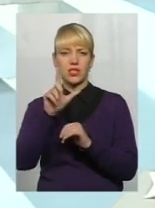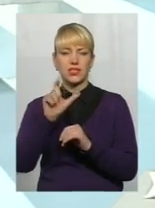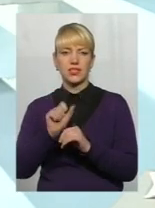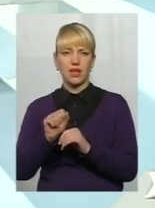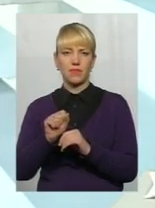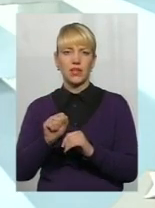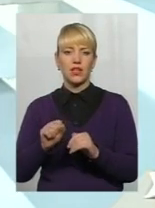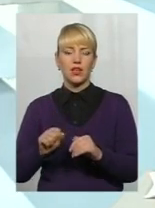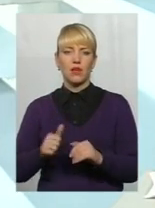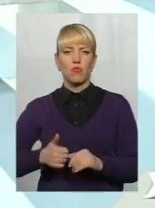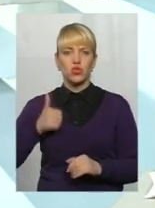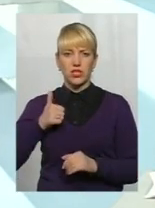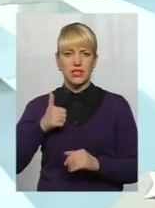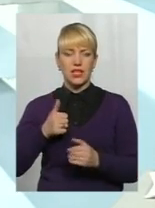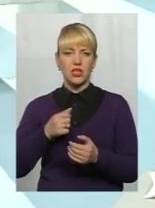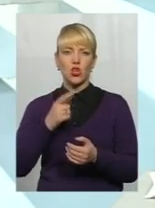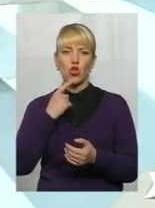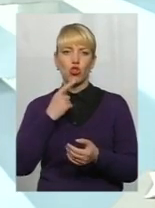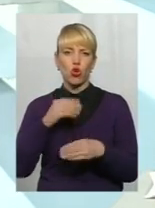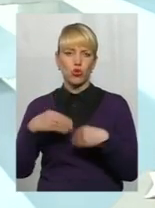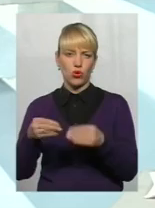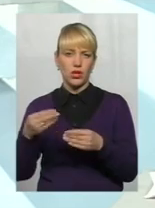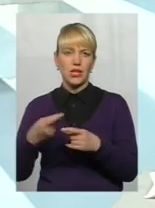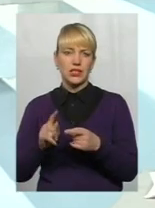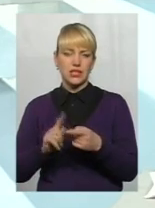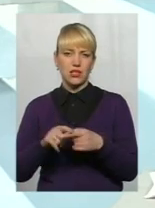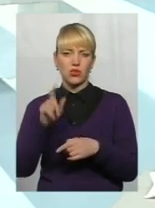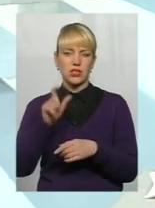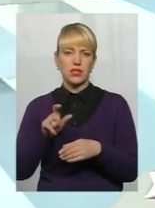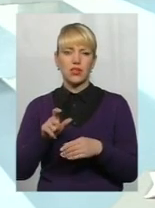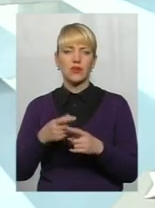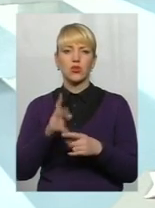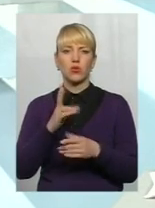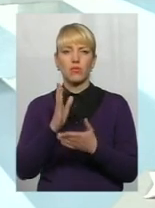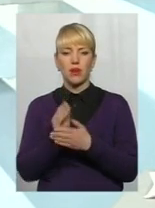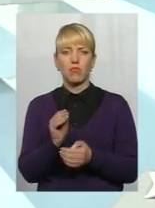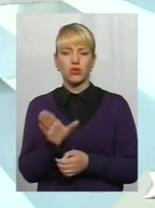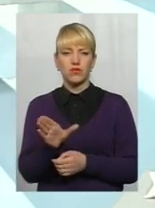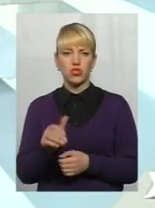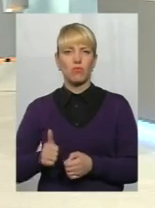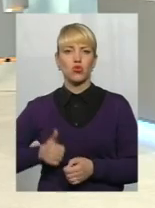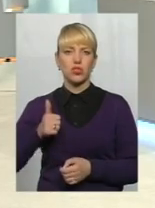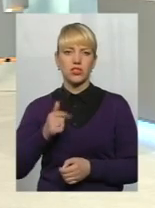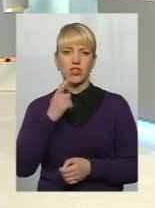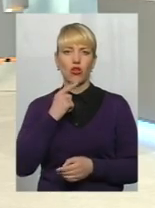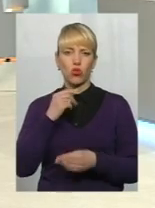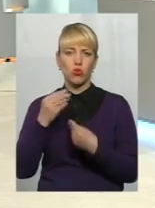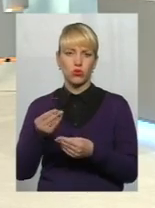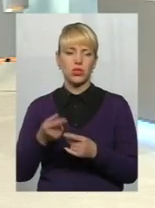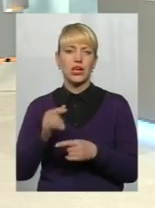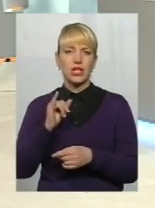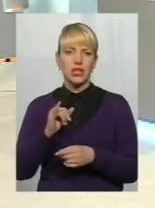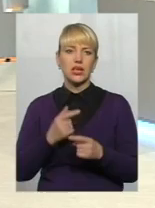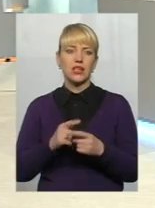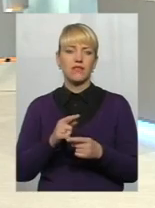почесного донора. Дане підвищення встановлюється особам, які мають посвідчення, почесний донор, і